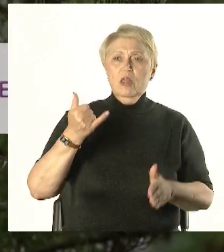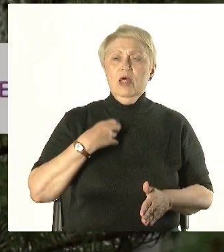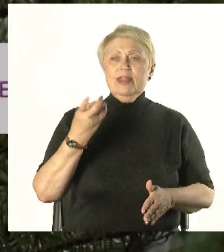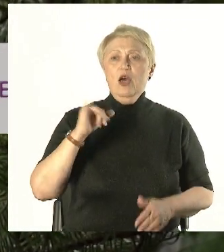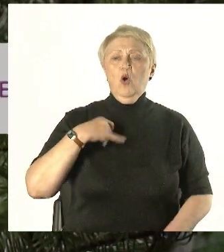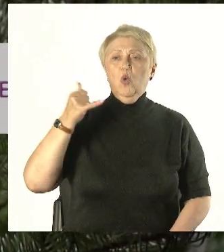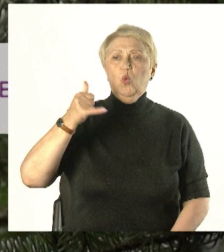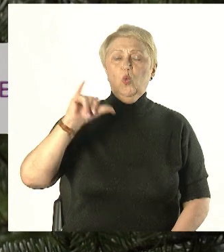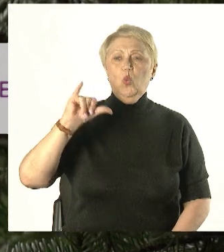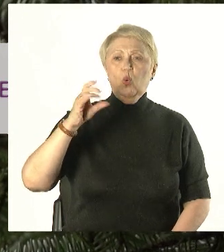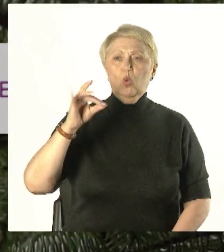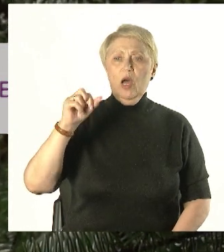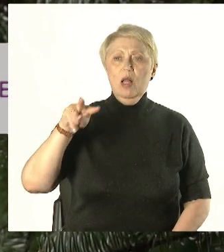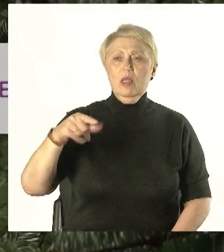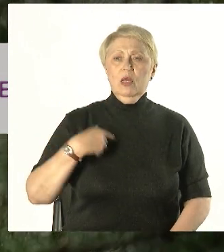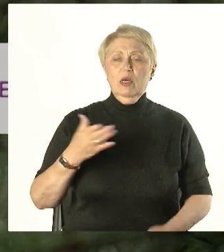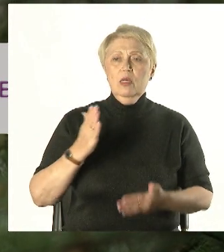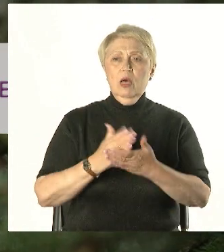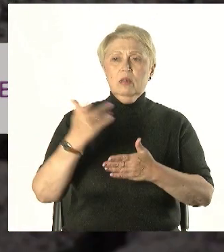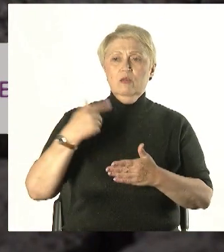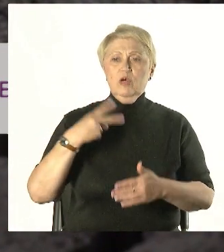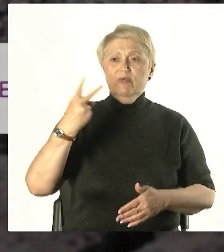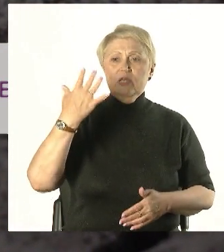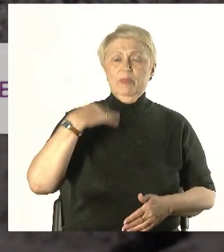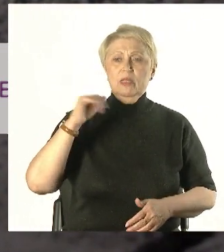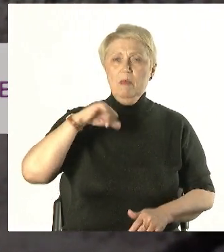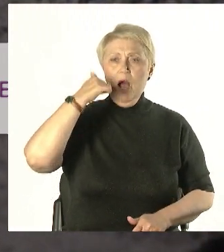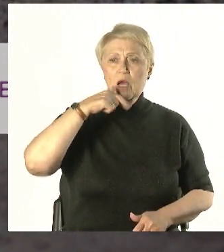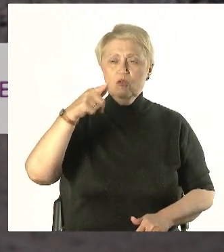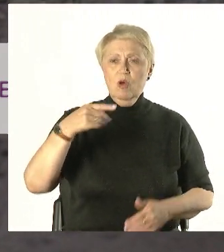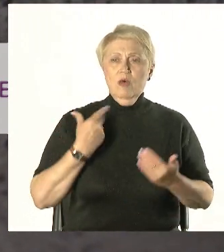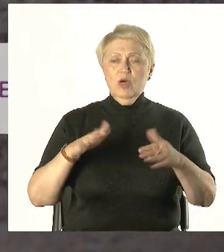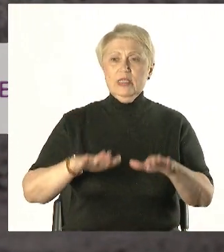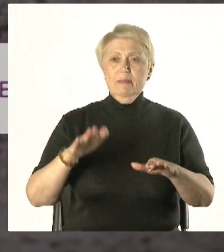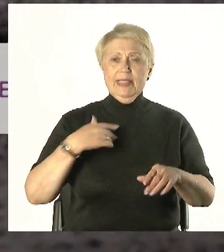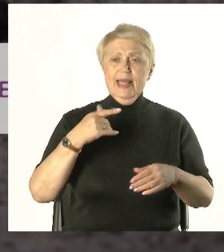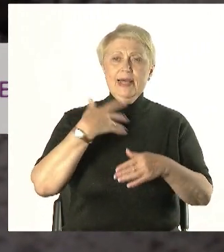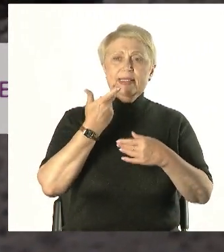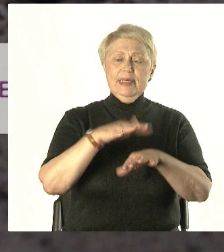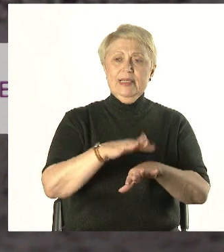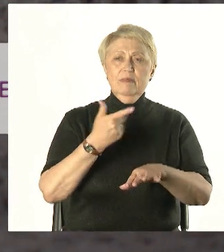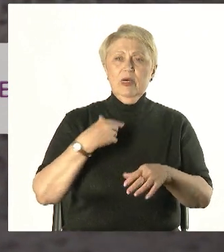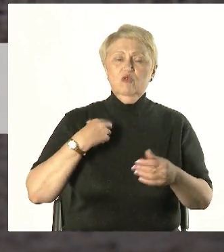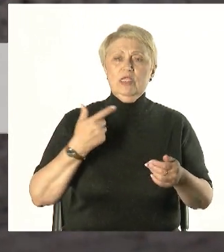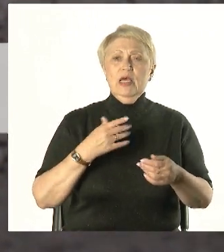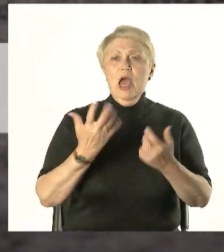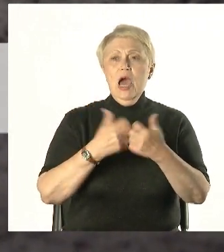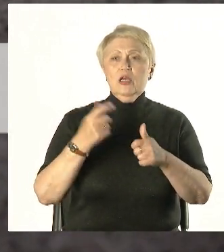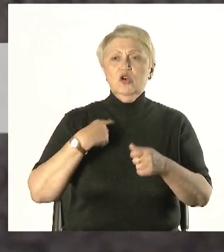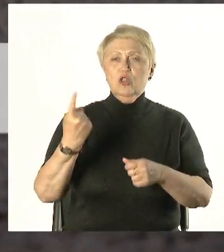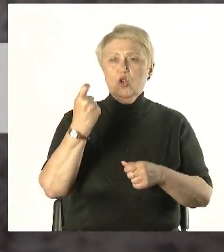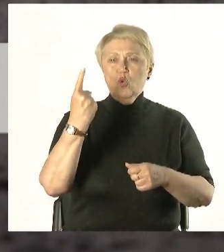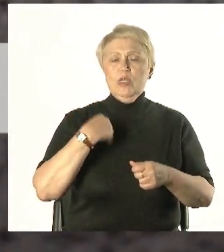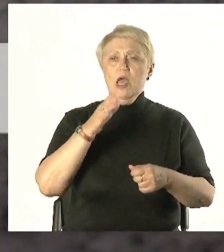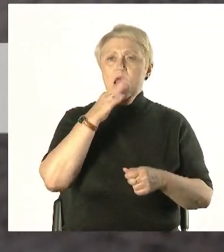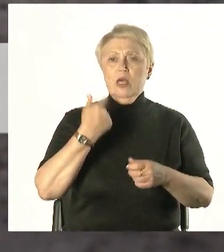Туда они отправятся ориентировочно в 2025 году. Наша местная система рассчитана на сотни лет хранения. В пункте окончательной